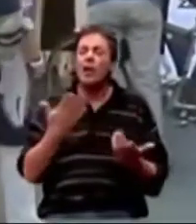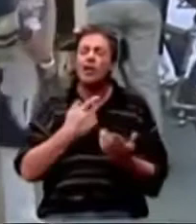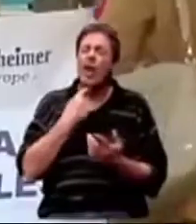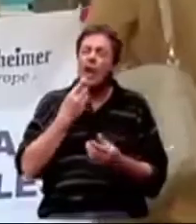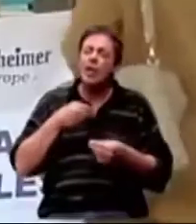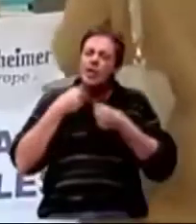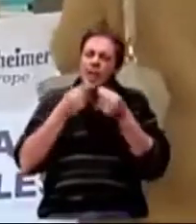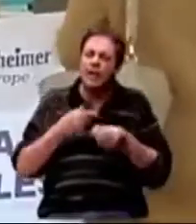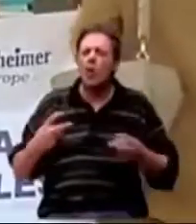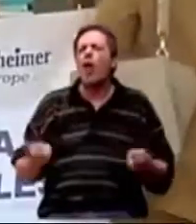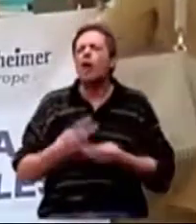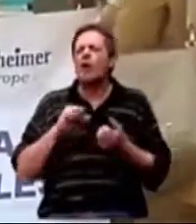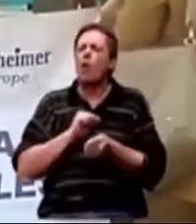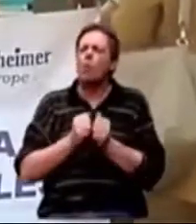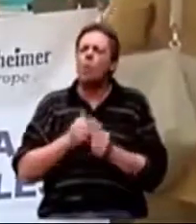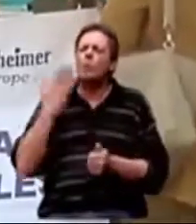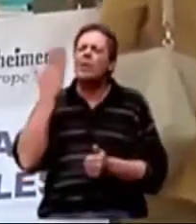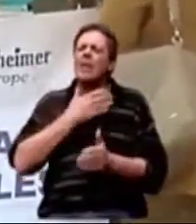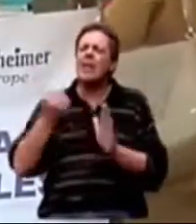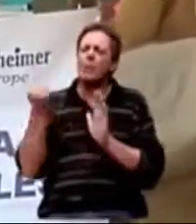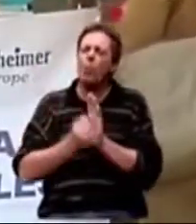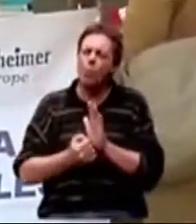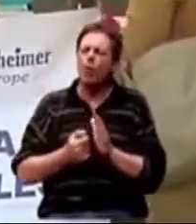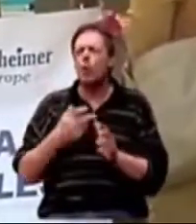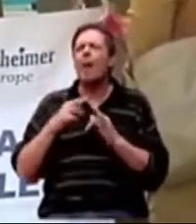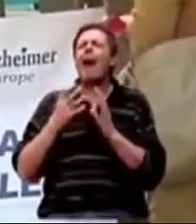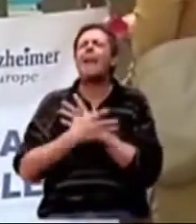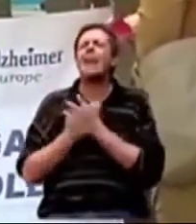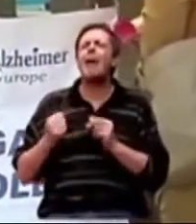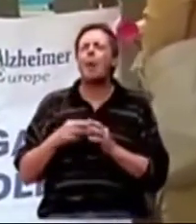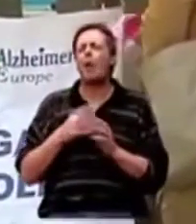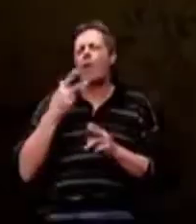savjet olakšavaju borbu sa tihim ubojicom zvanim Alzheimerova bolest.